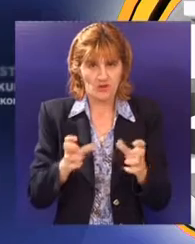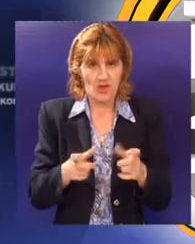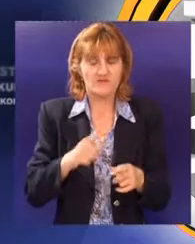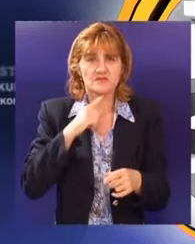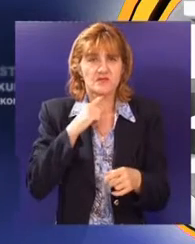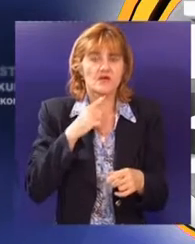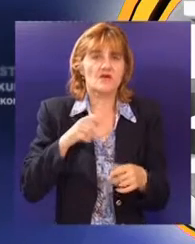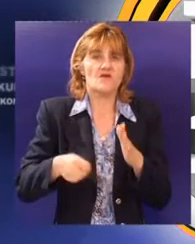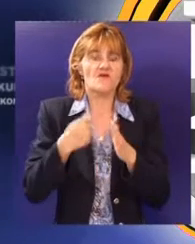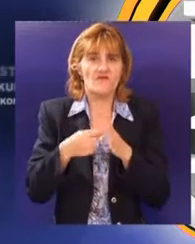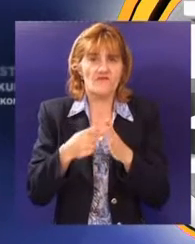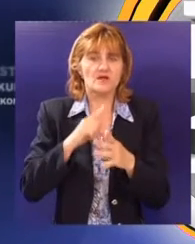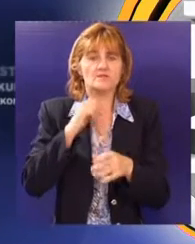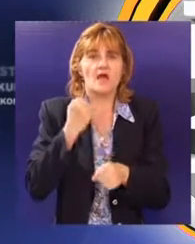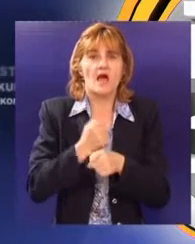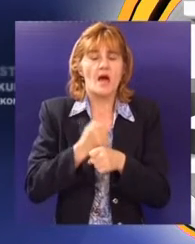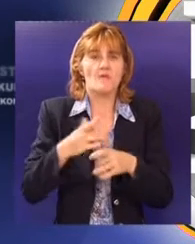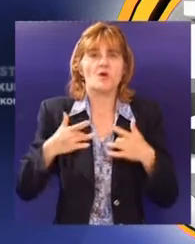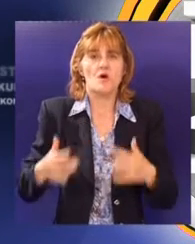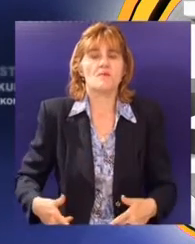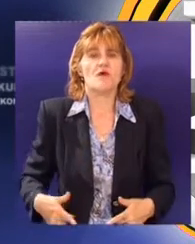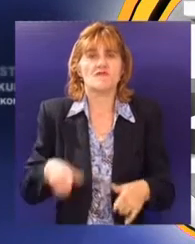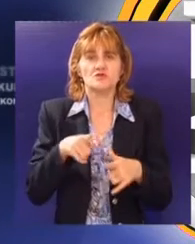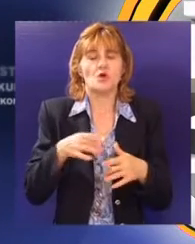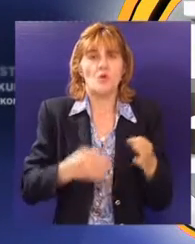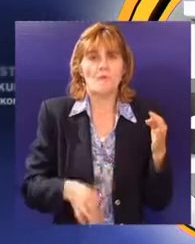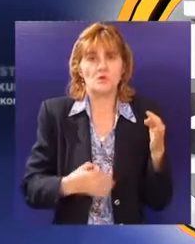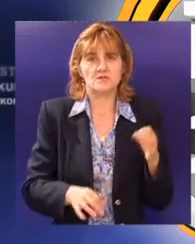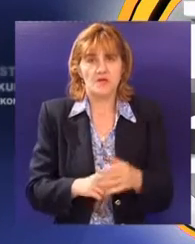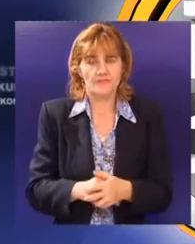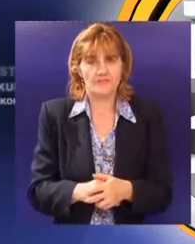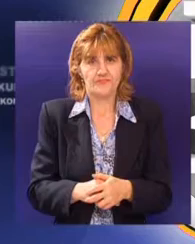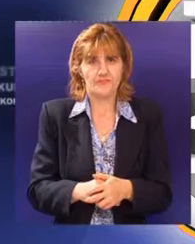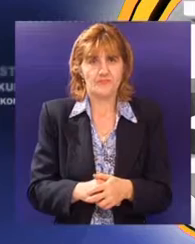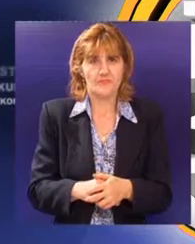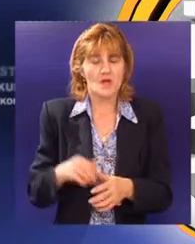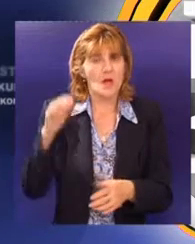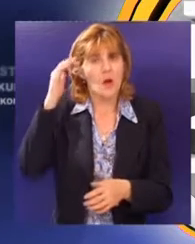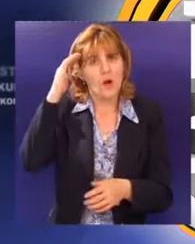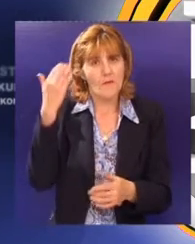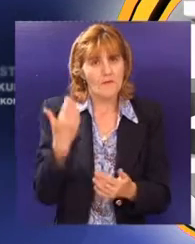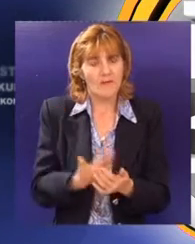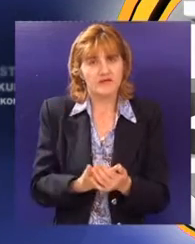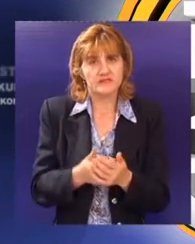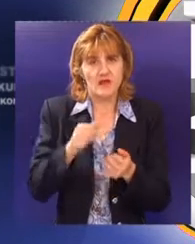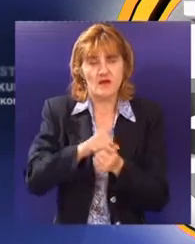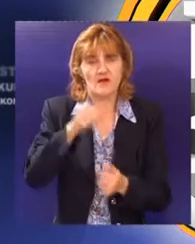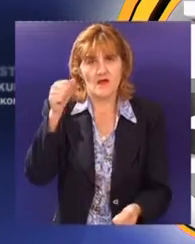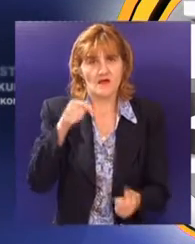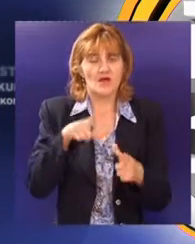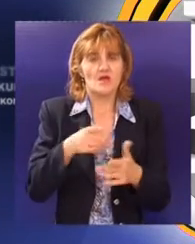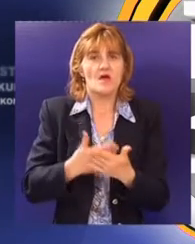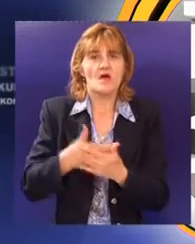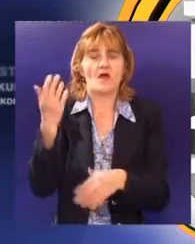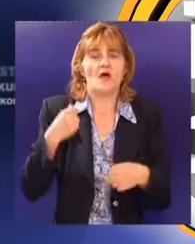nezavisni filmski umetnik i Gabor Bumfort, profesor muzike. Priznanje dr. Ferenc Bodrogvari kulturno prosvetna zajednica